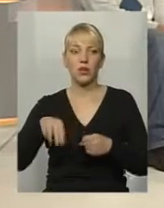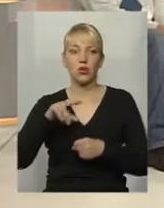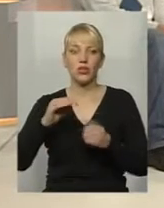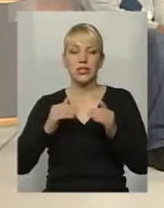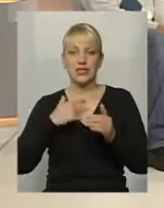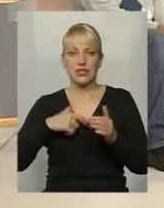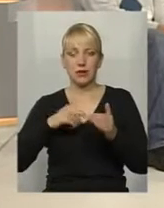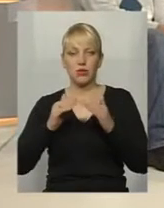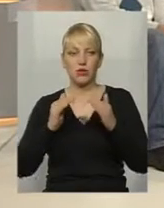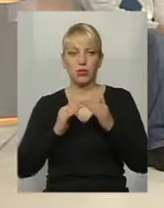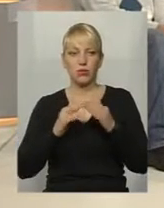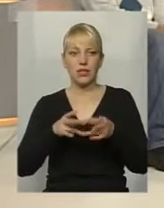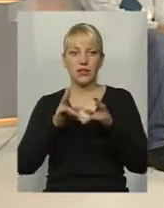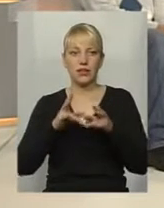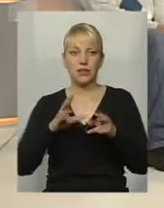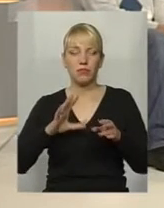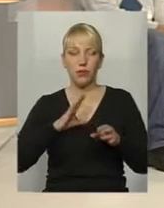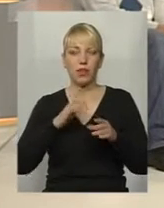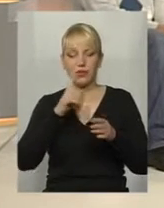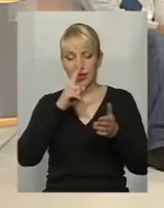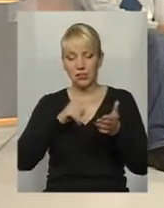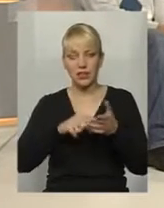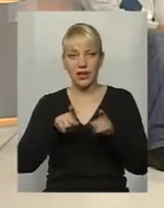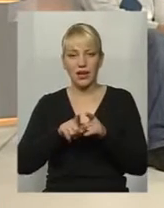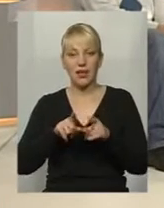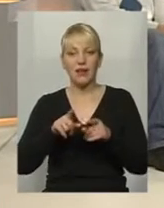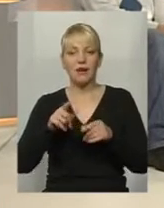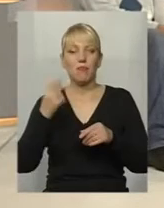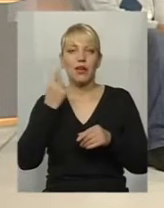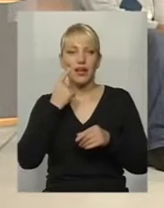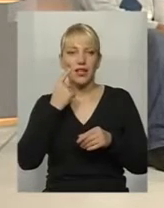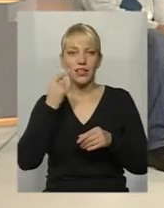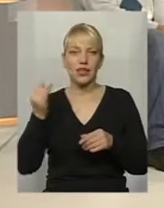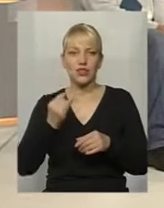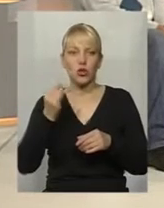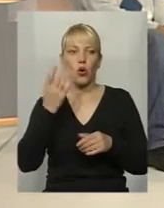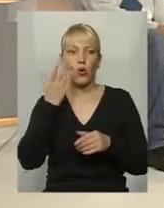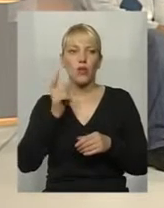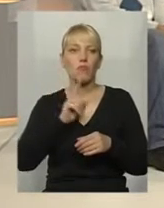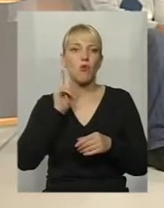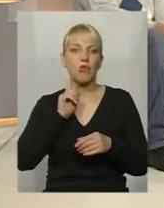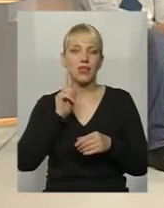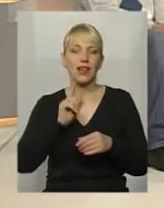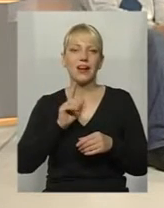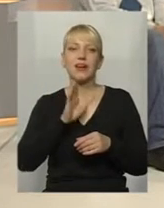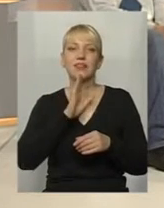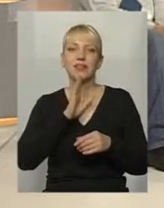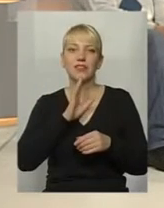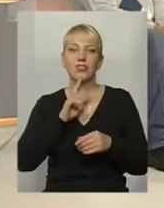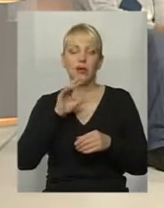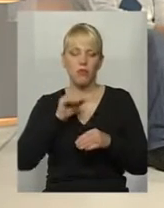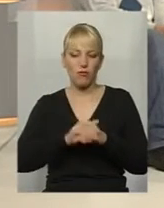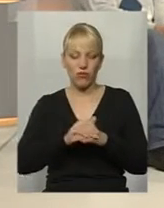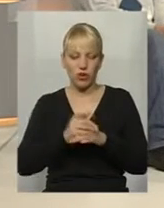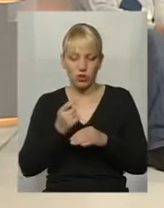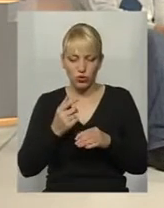додому, трапилась така прикра історія, коли молода дівчина по факту замешкалася при виході з автобуса і